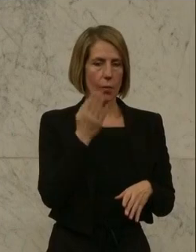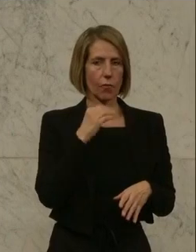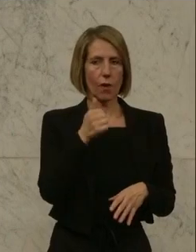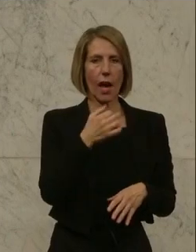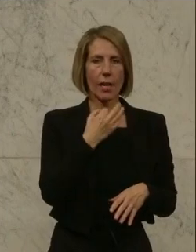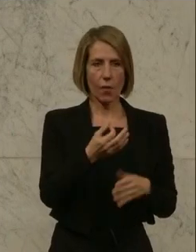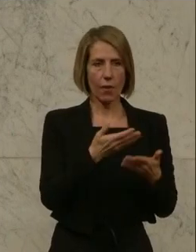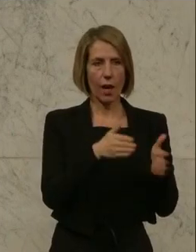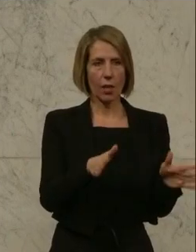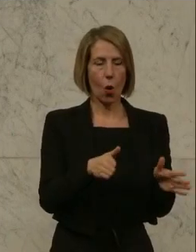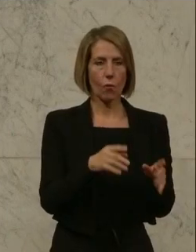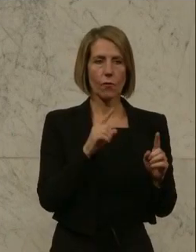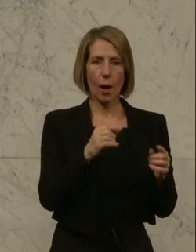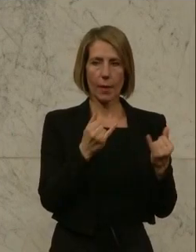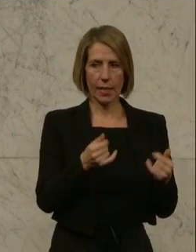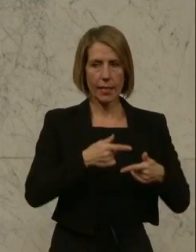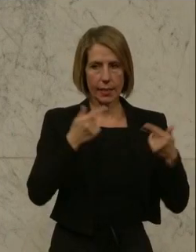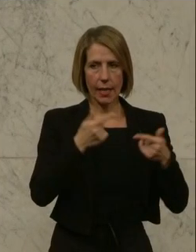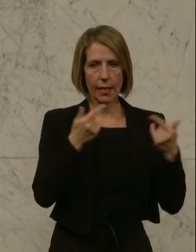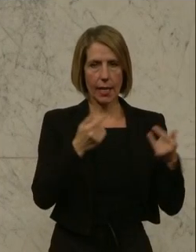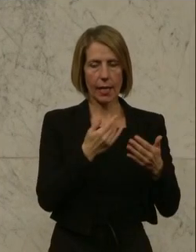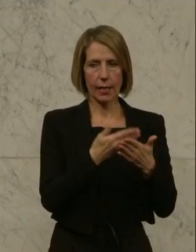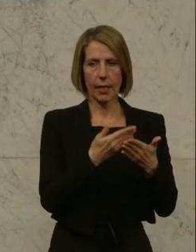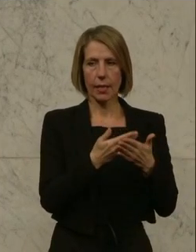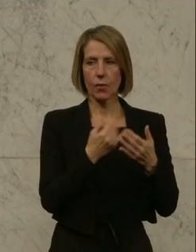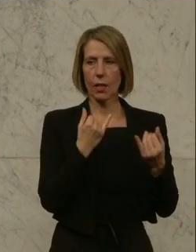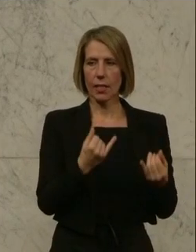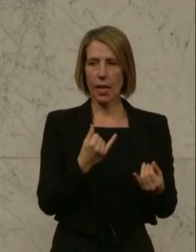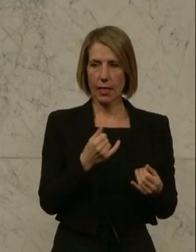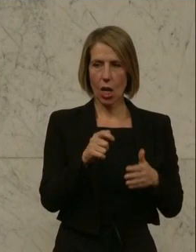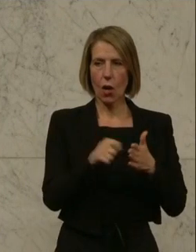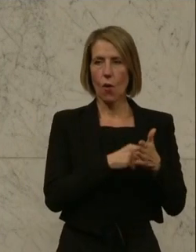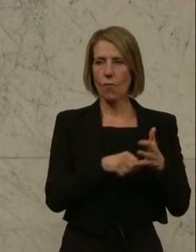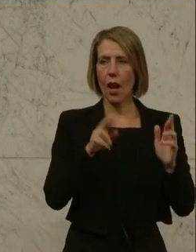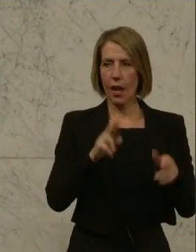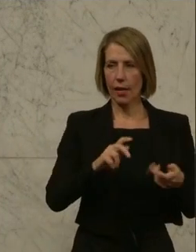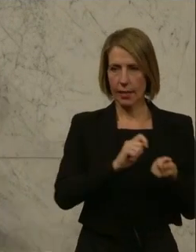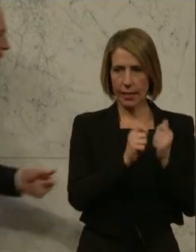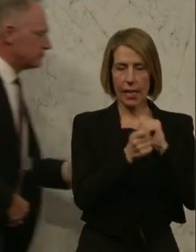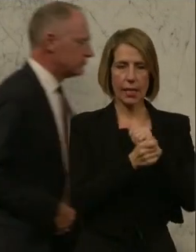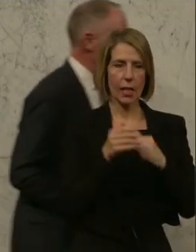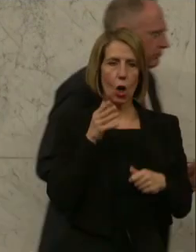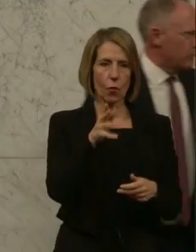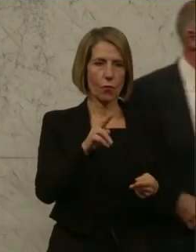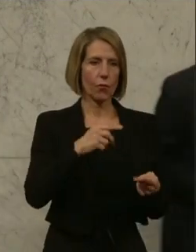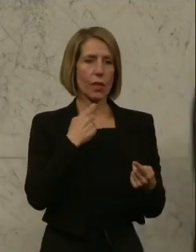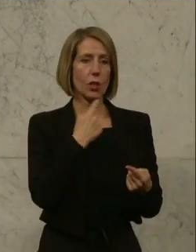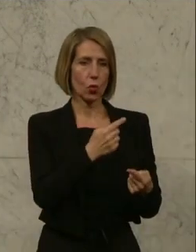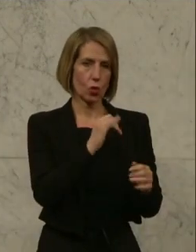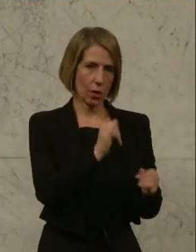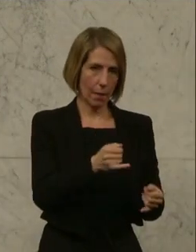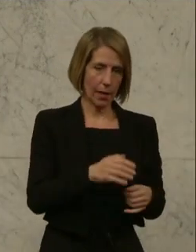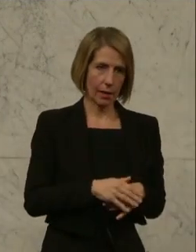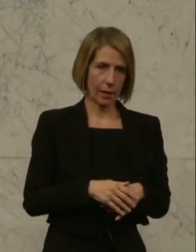Der erste Redner kommt von der ÖVP, es ist Wolfgang Gerstl. ...wahlrechtsänderung zustimmen und werde das auch kurz begründen.